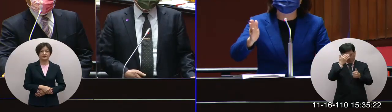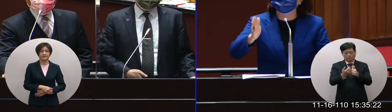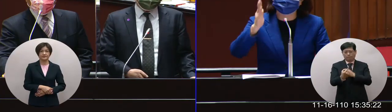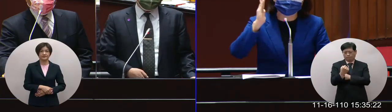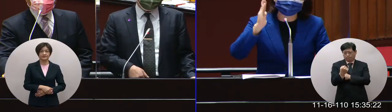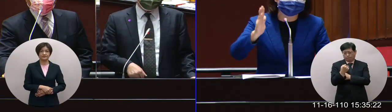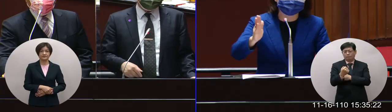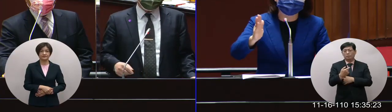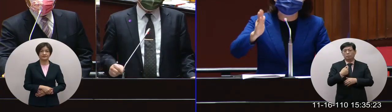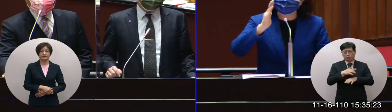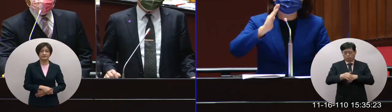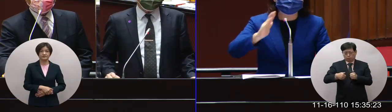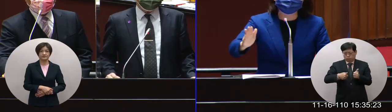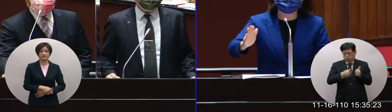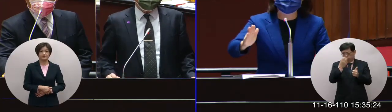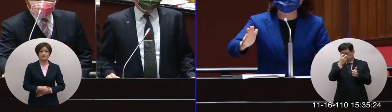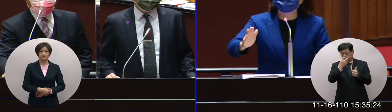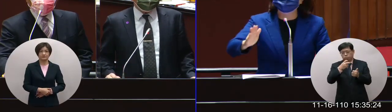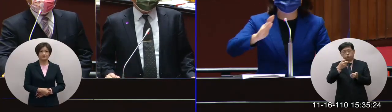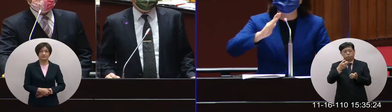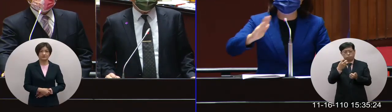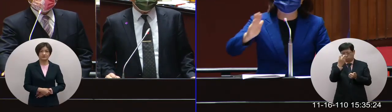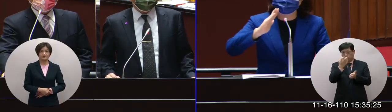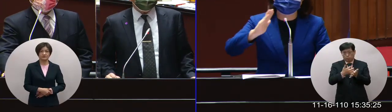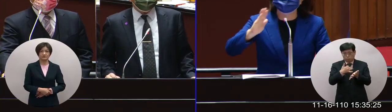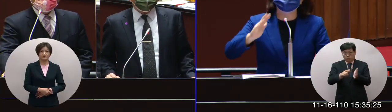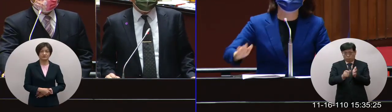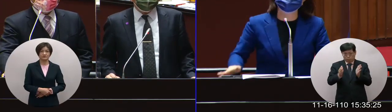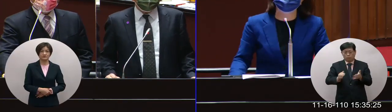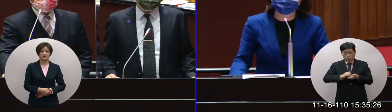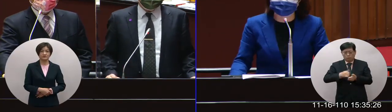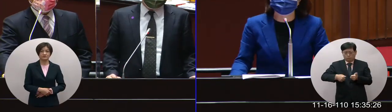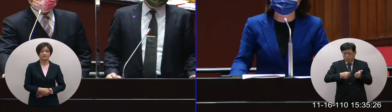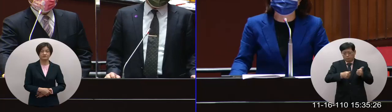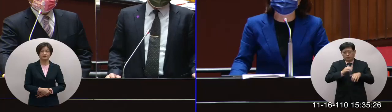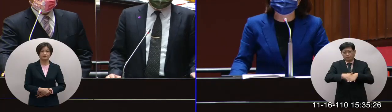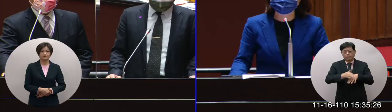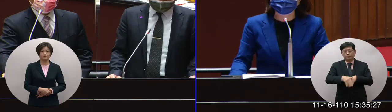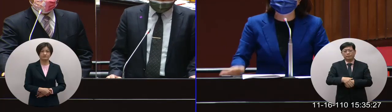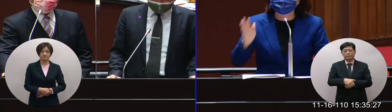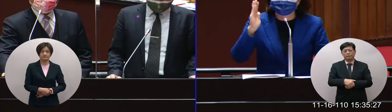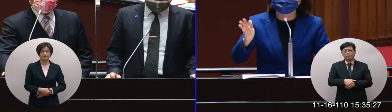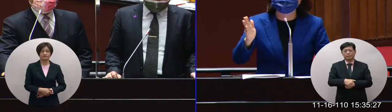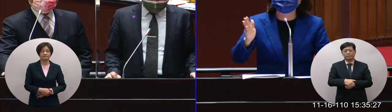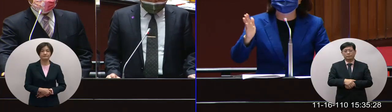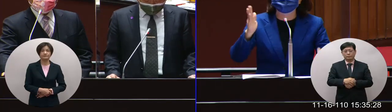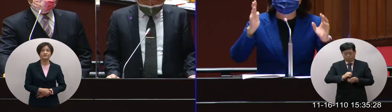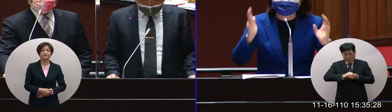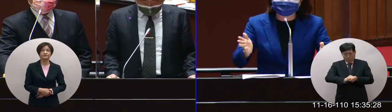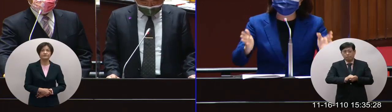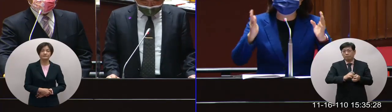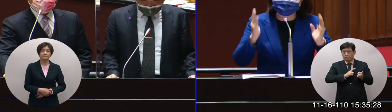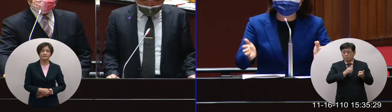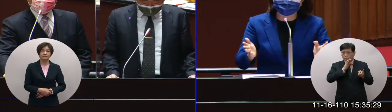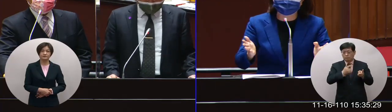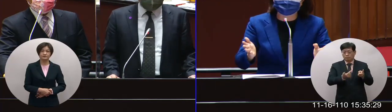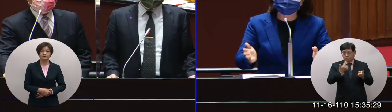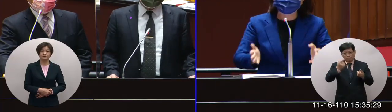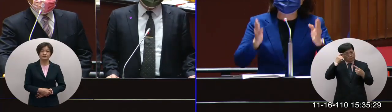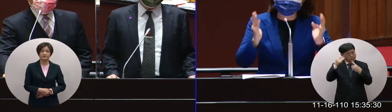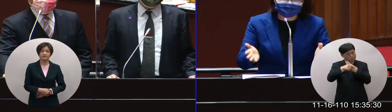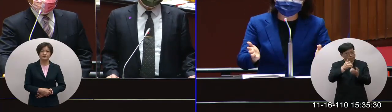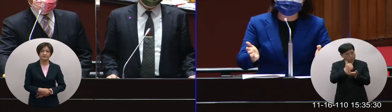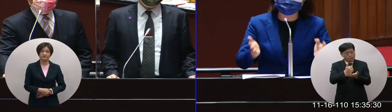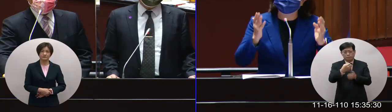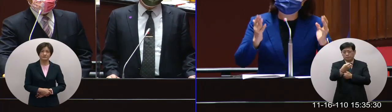積極進行我想我們會持續審預算階段我們絕對是持續追蹤這個事情所以請一定要拿出方法